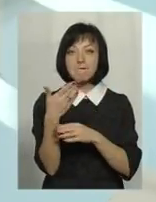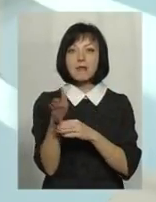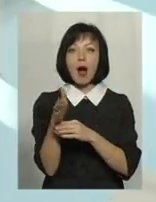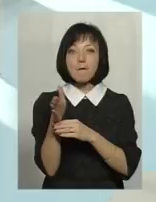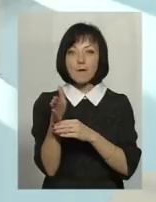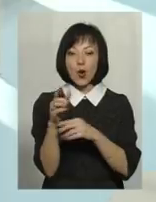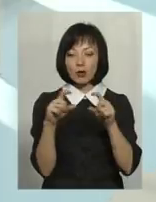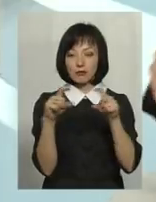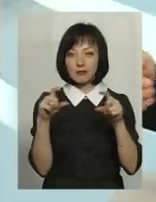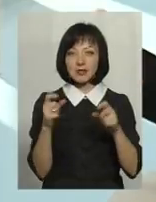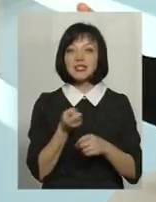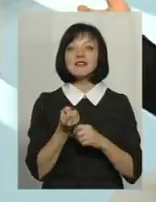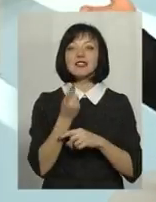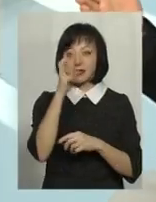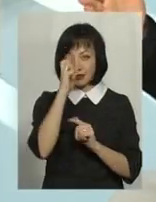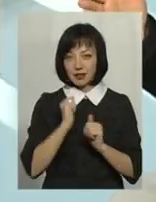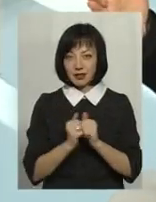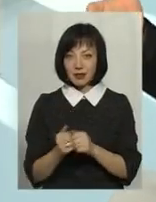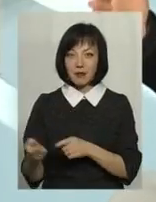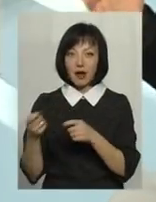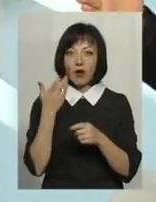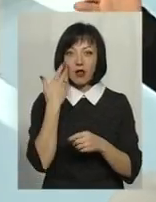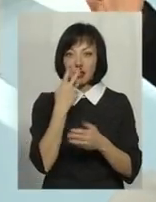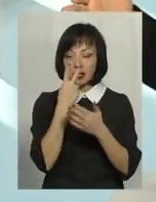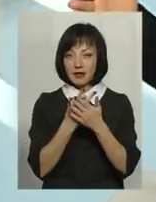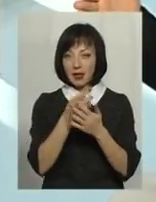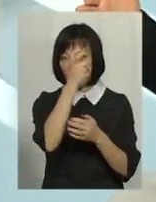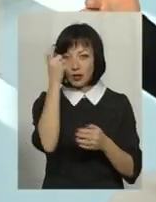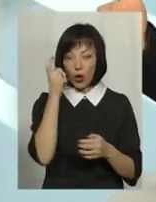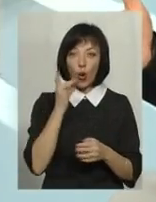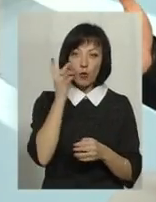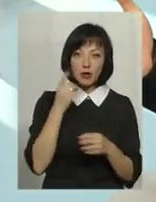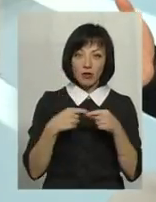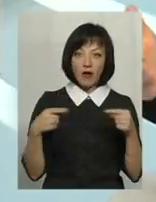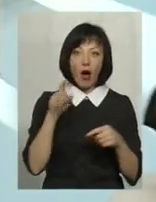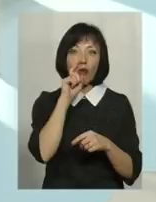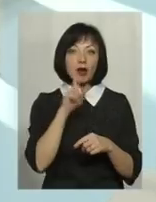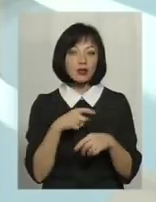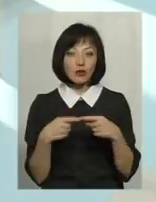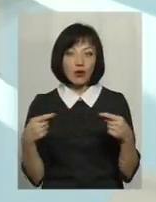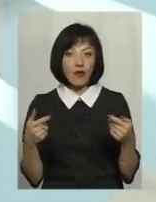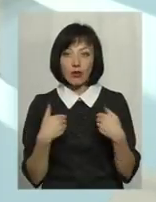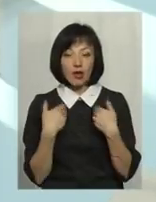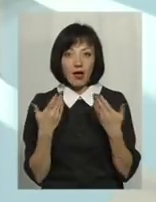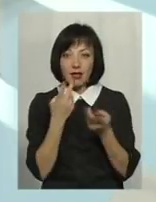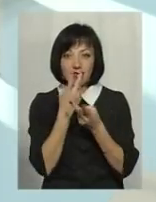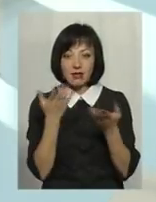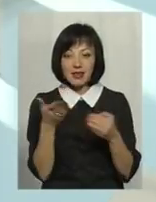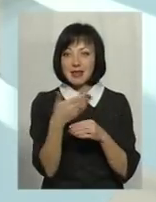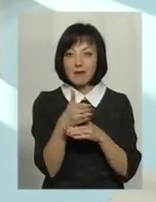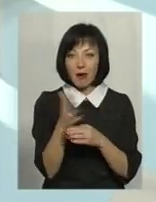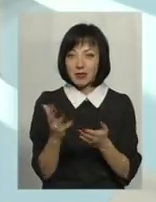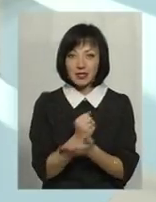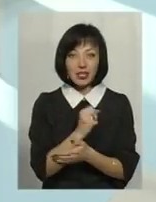країни цей продукт приїхав. І там цілі полиці, коли я дивився, наприклад, литовського чи руминського товару, а українського товару, я ні прапора не